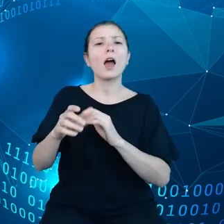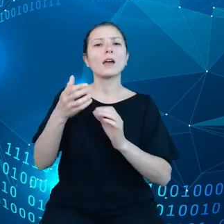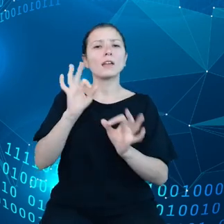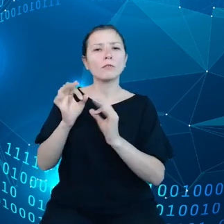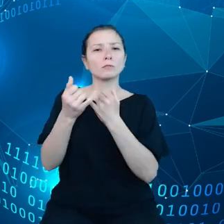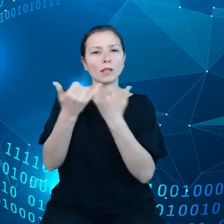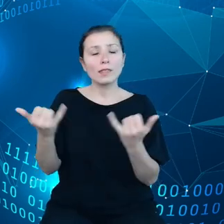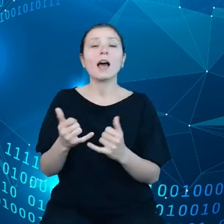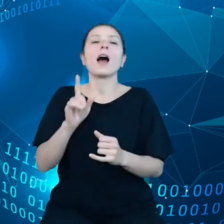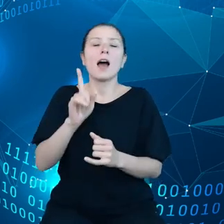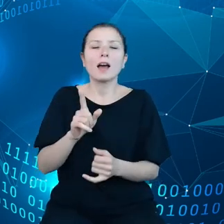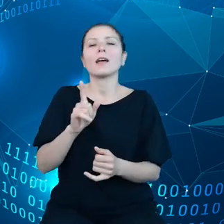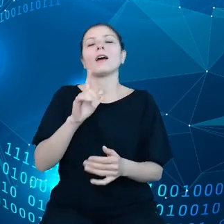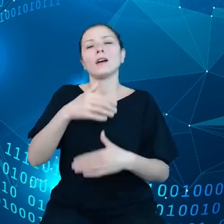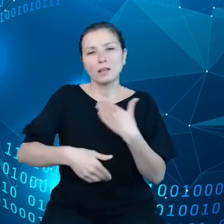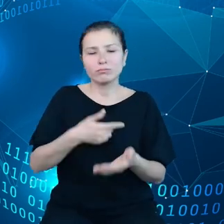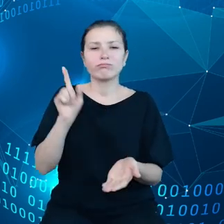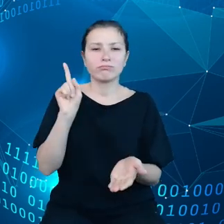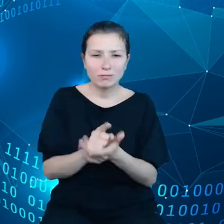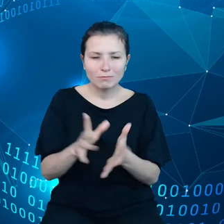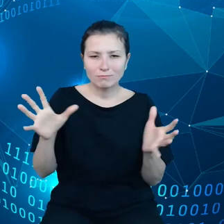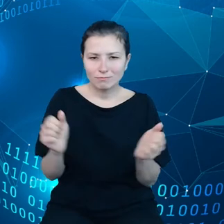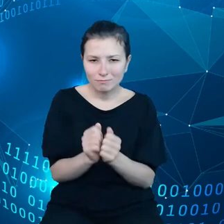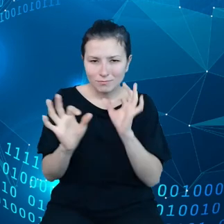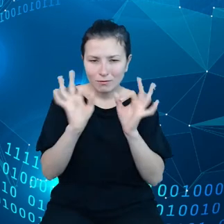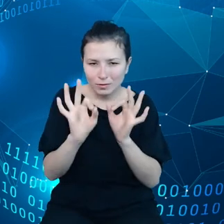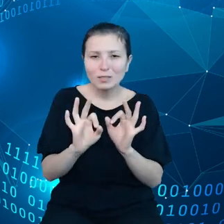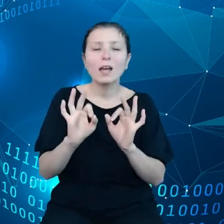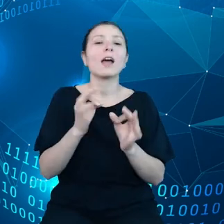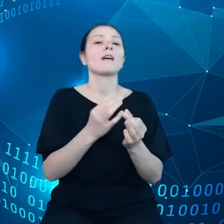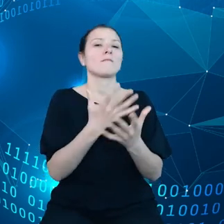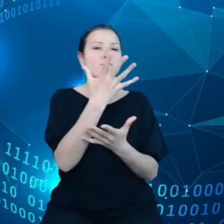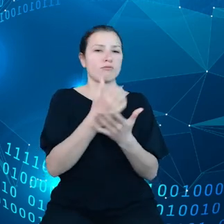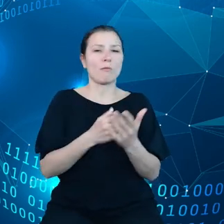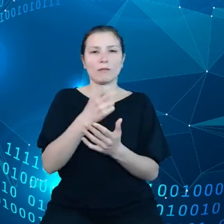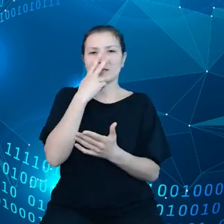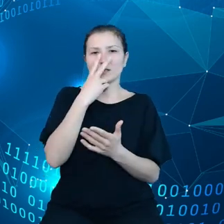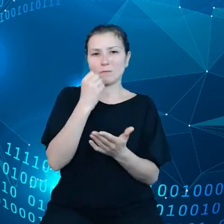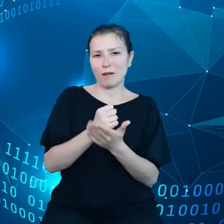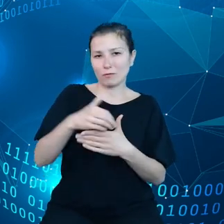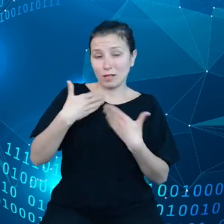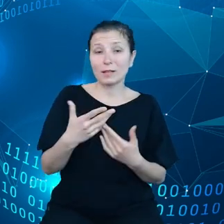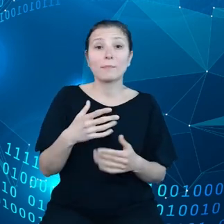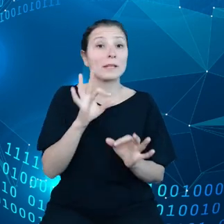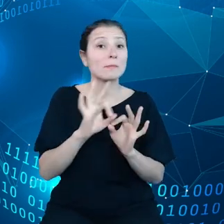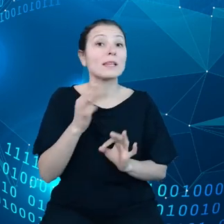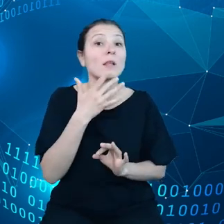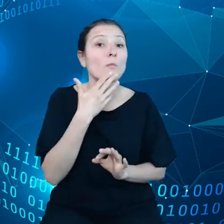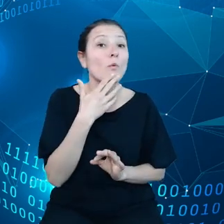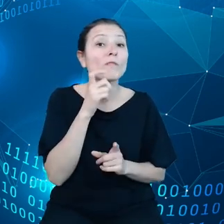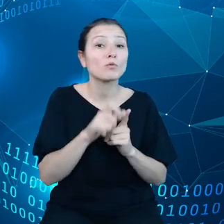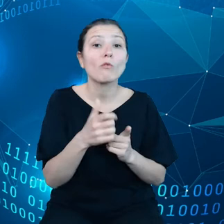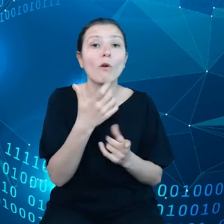dotrzeć do tego, żeby pobrać sprawozdanie finansowe. I specjalnie mówię pobrać, bo następną